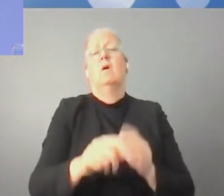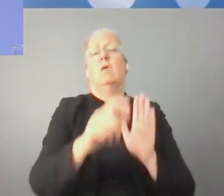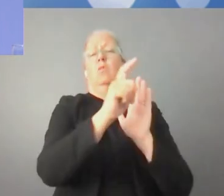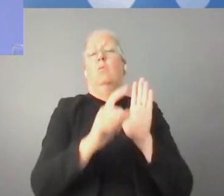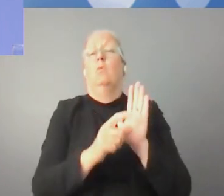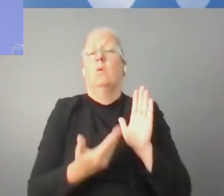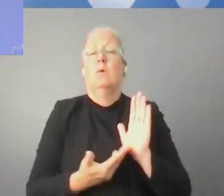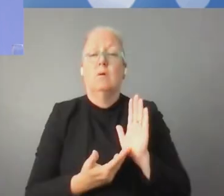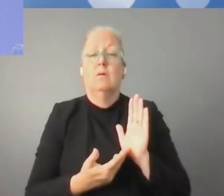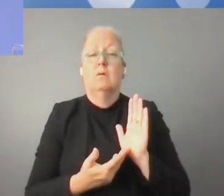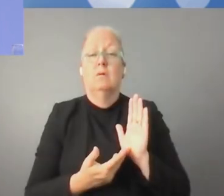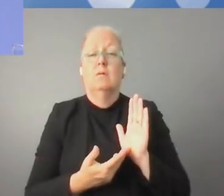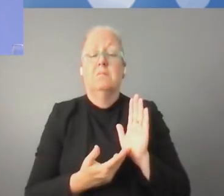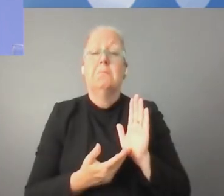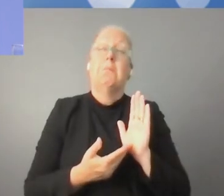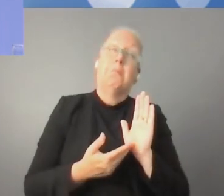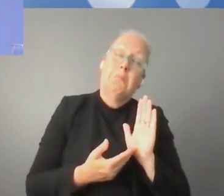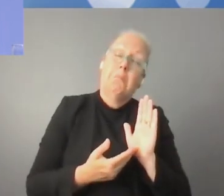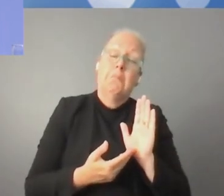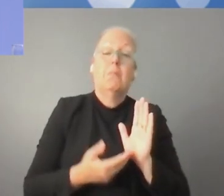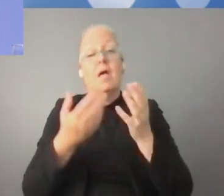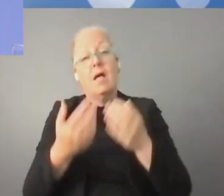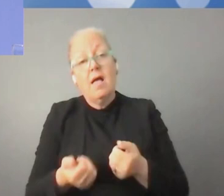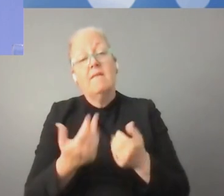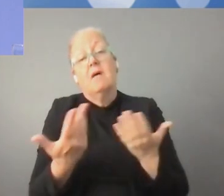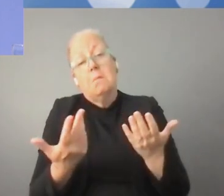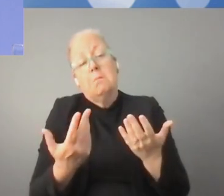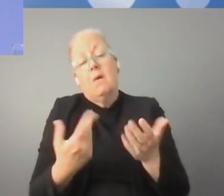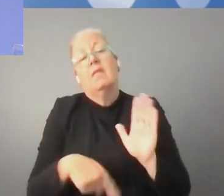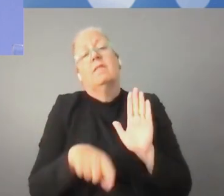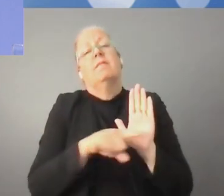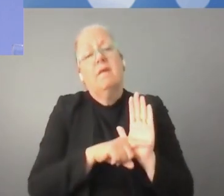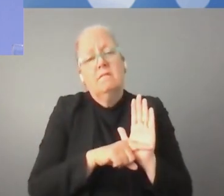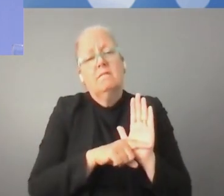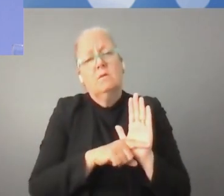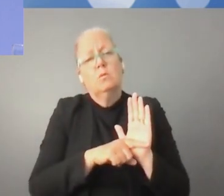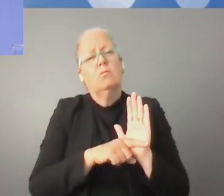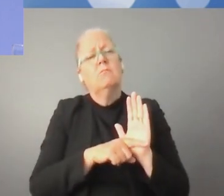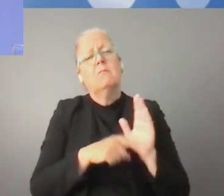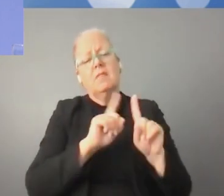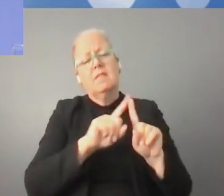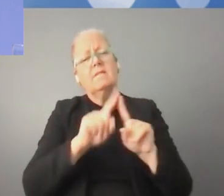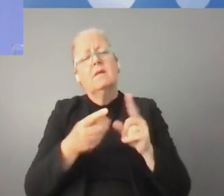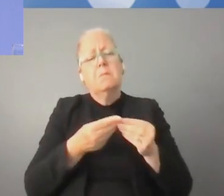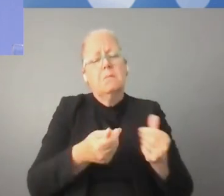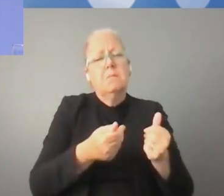كثيرة أيضاً قانونية التي ليست سيئة. هناك مؤلف الذي